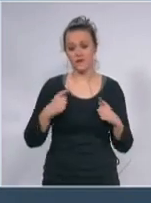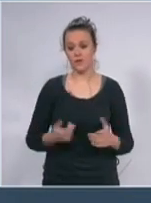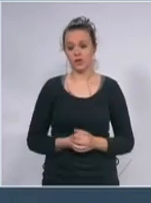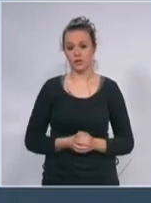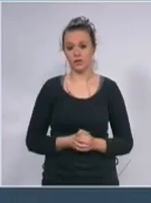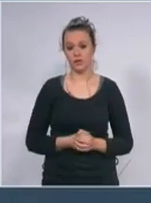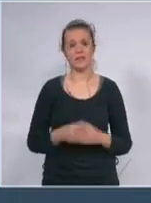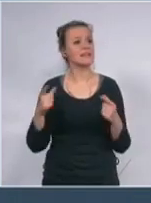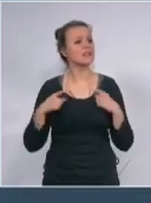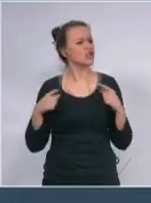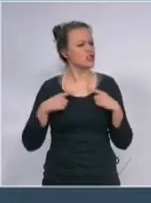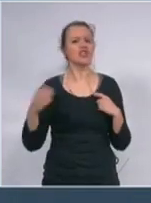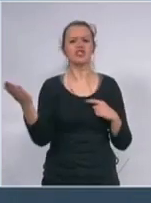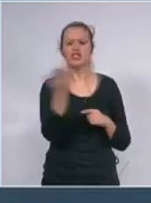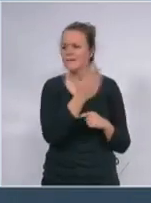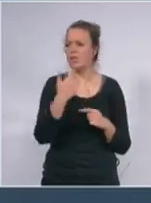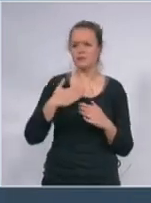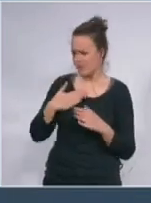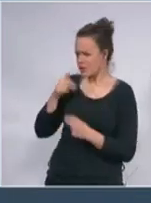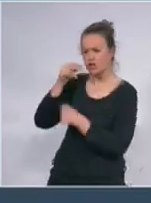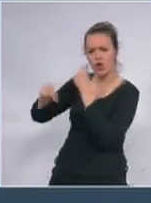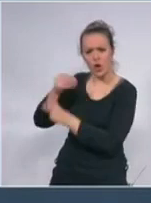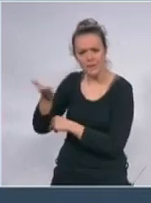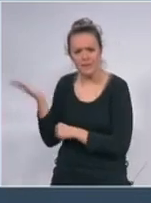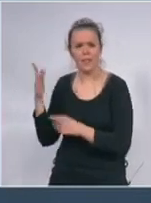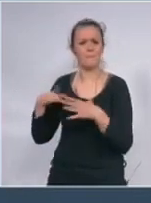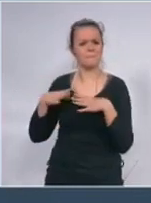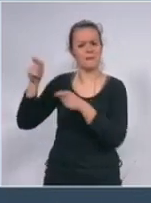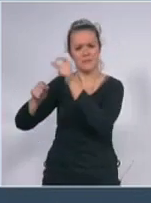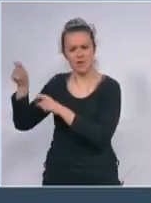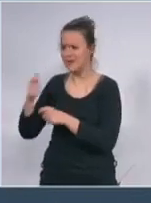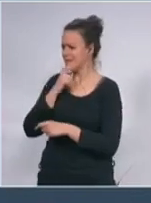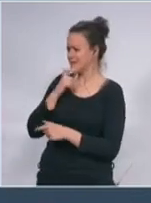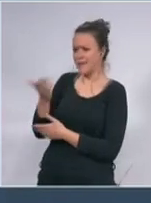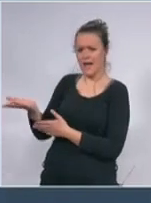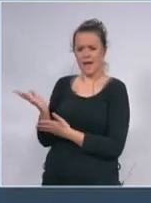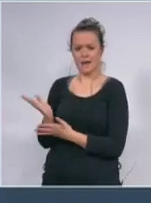Za živote pre svega naših roditelja naših penzionera naših starih.